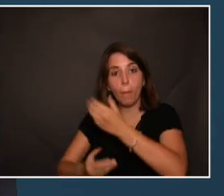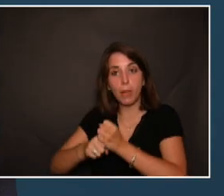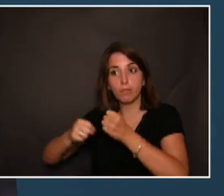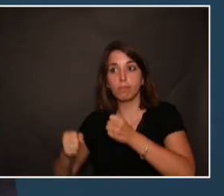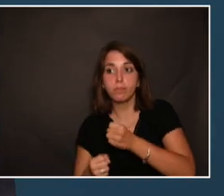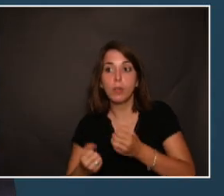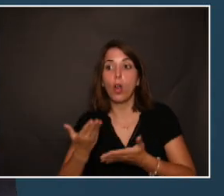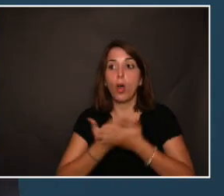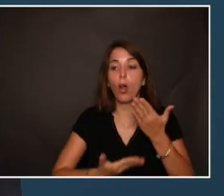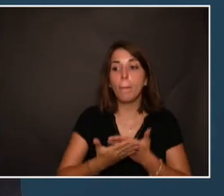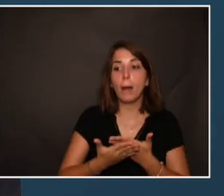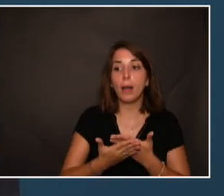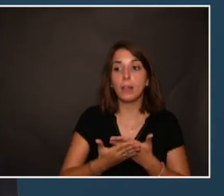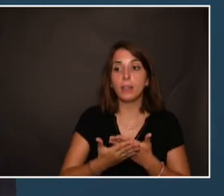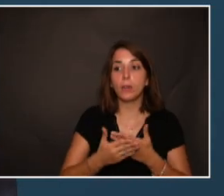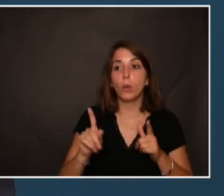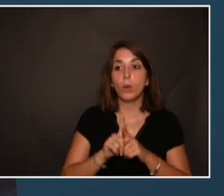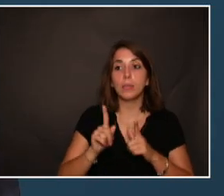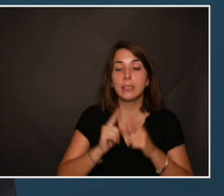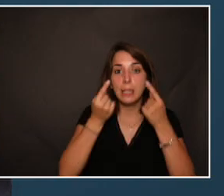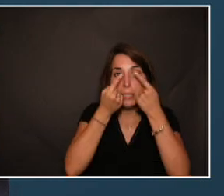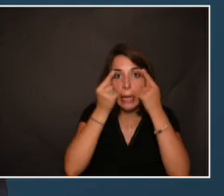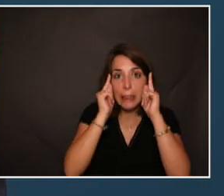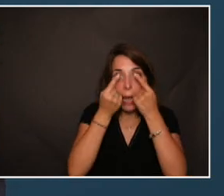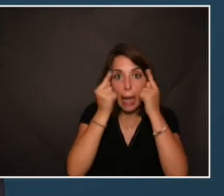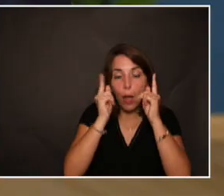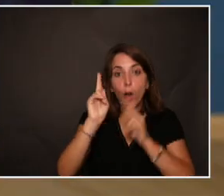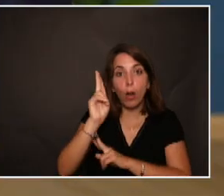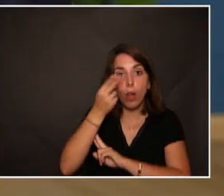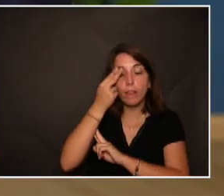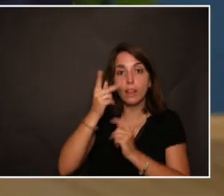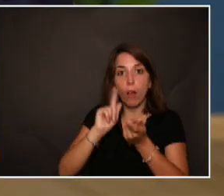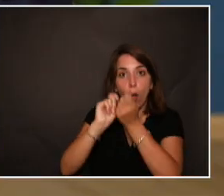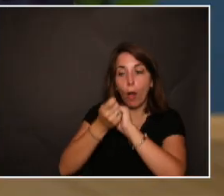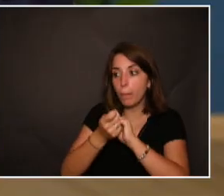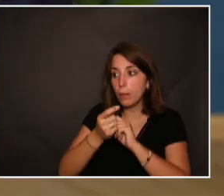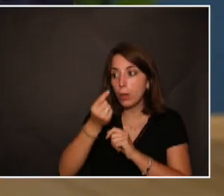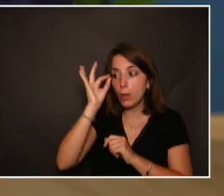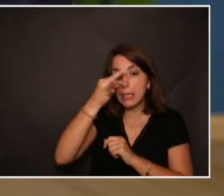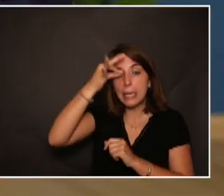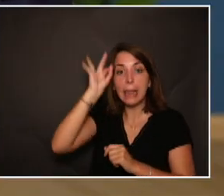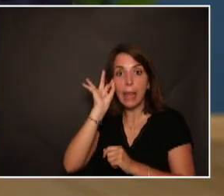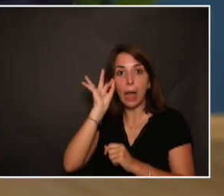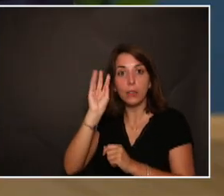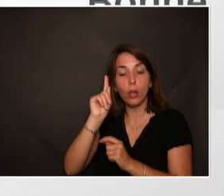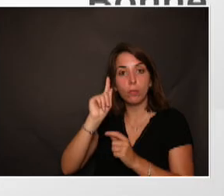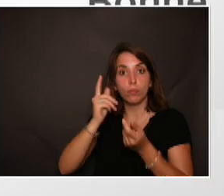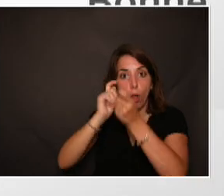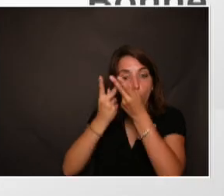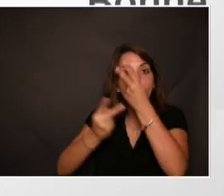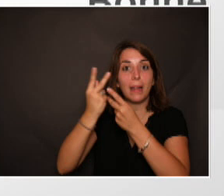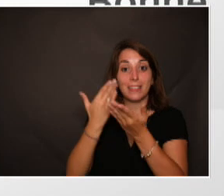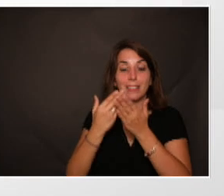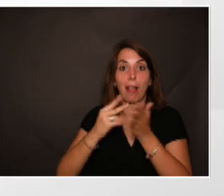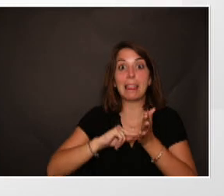Quand on remplace des cataractes avec des lentilles, tout ça, c'est aussi le high-tech qui permet l'anti-aging. Mais